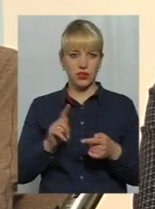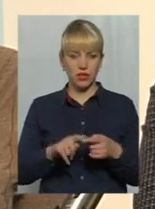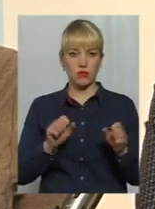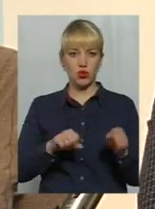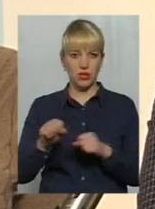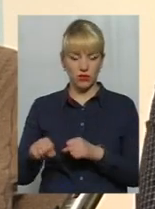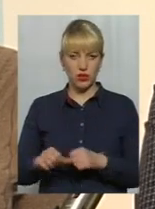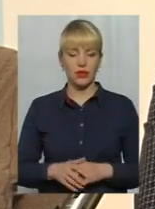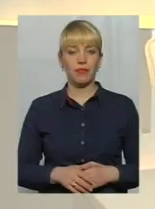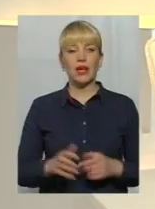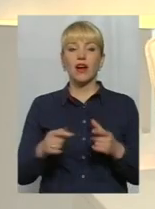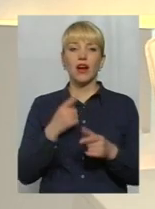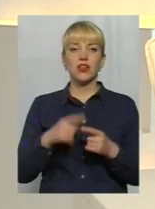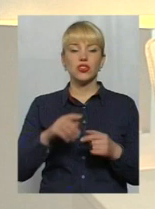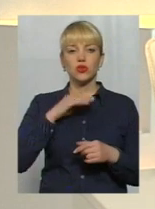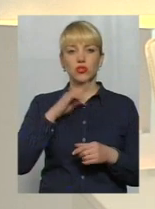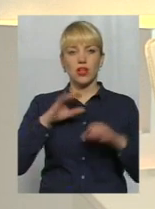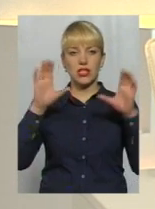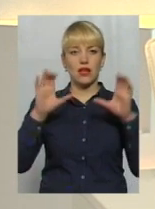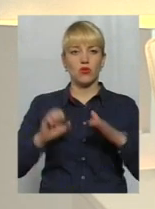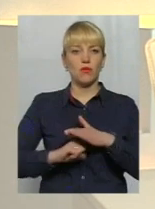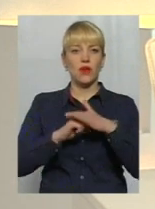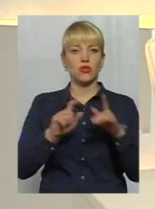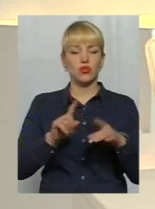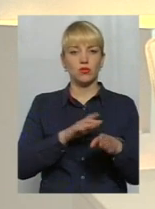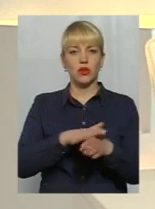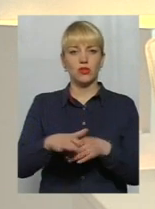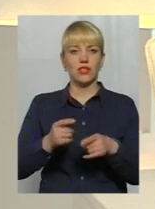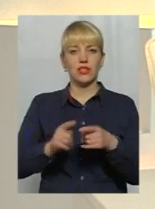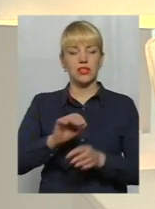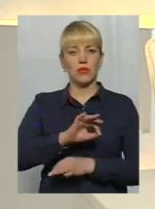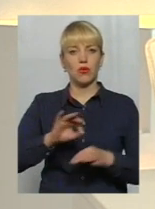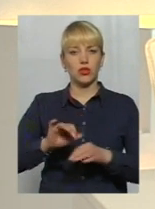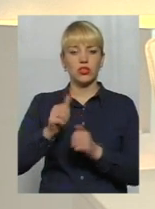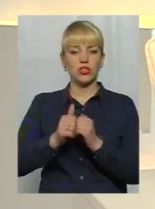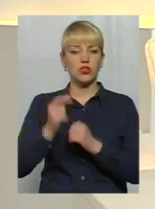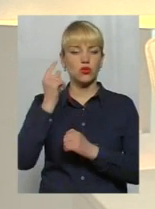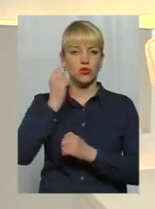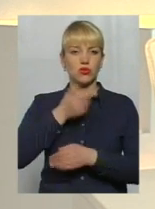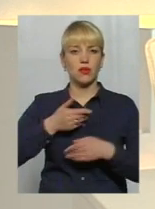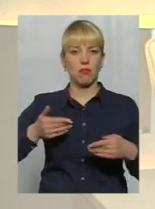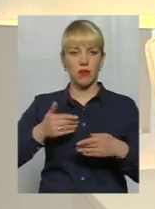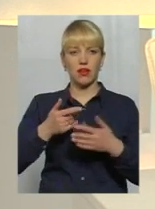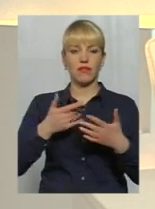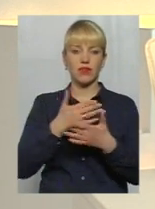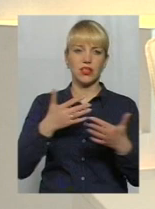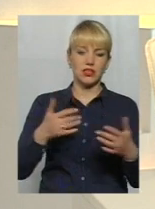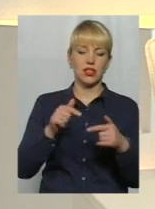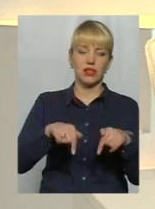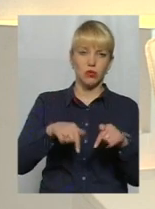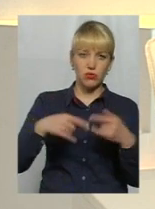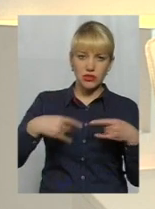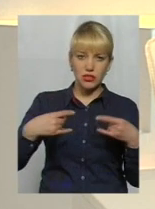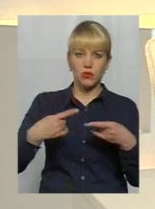можливості. А чи достатньо законодавчої бази, аби реалізувати цей проєкт? Адже дуже часто чули ми і цій студії, і